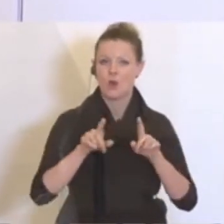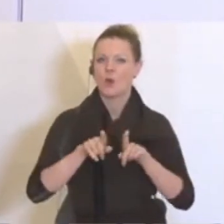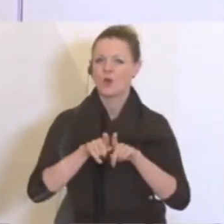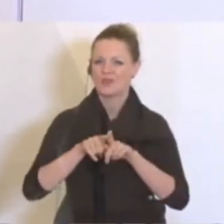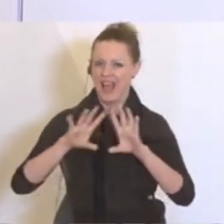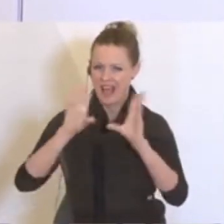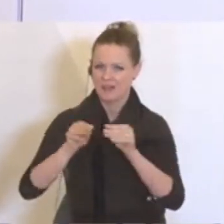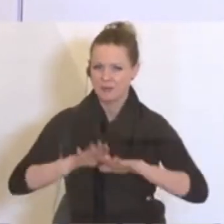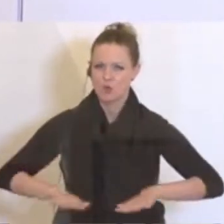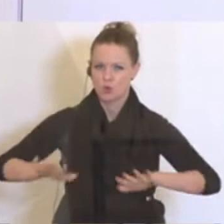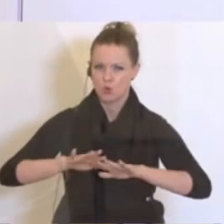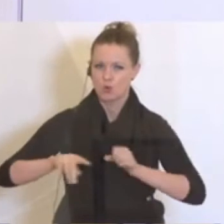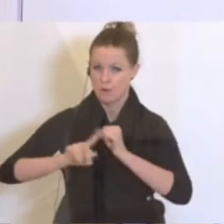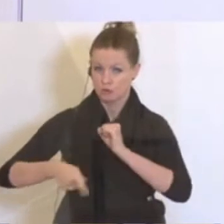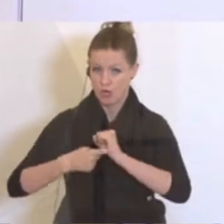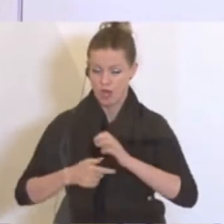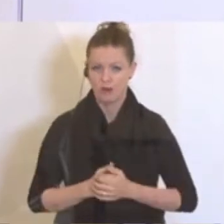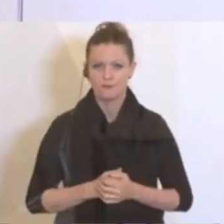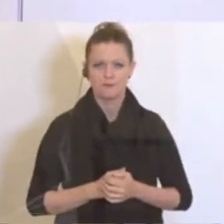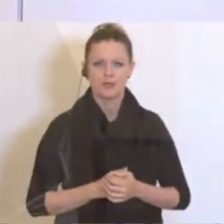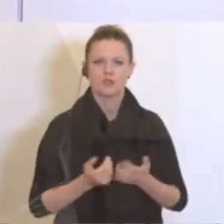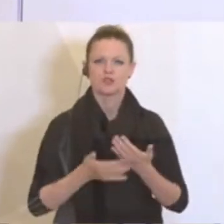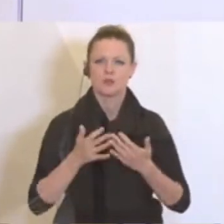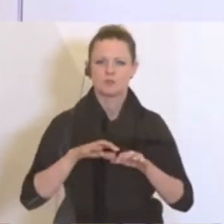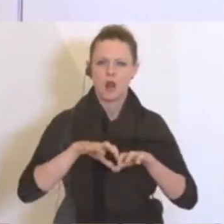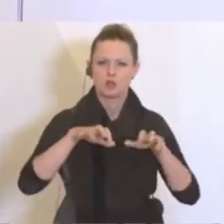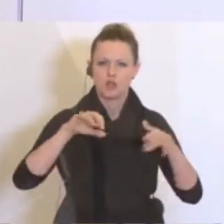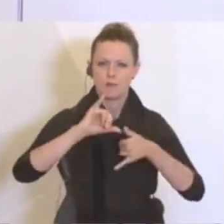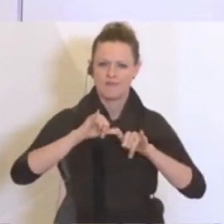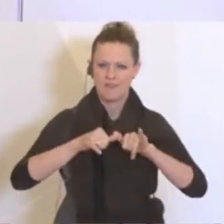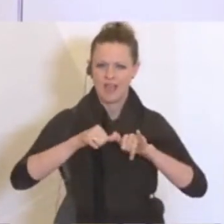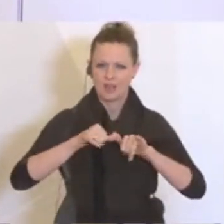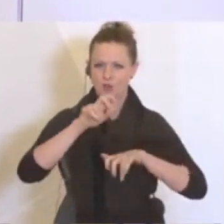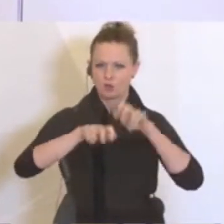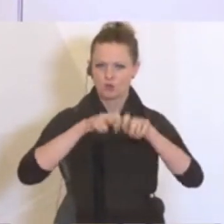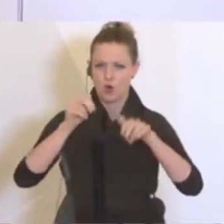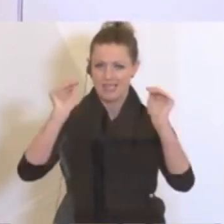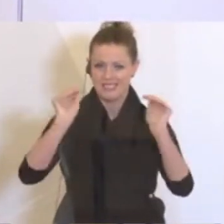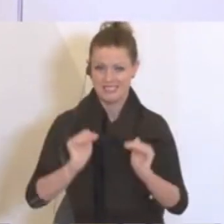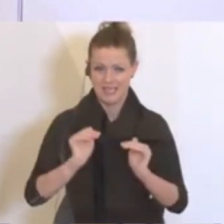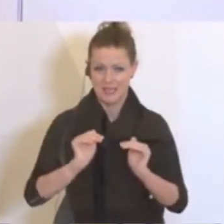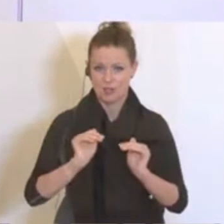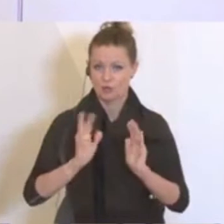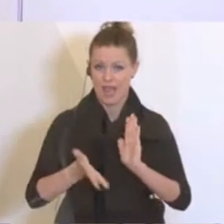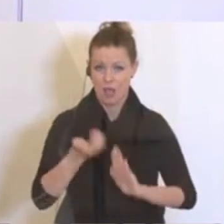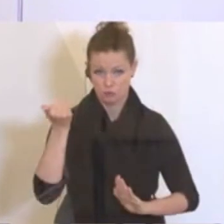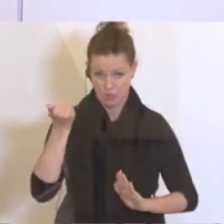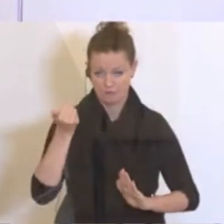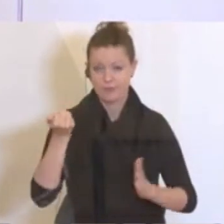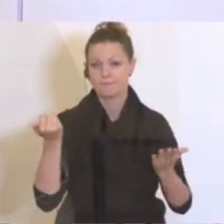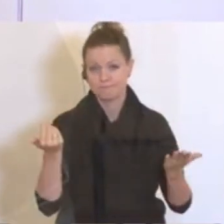Grundpauschale. Wir werden die Schaumweinsteuer senken bzw. generell abschaffen.